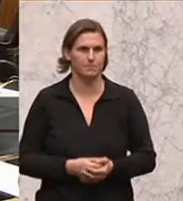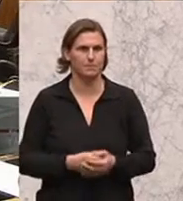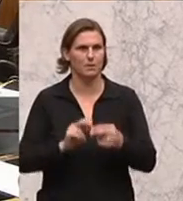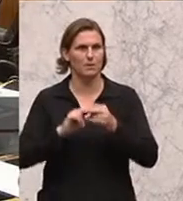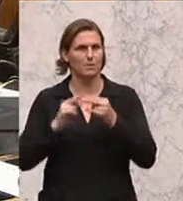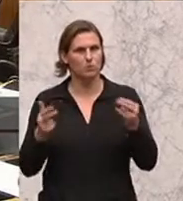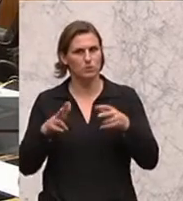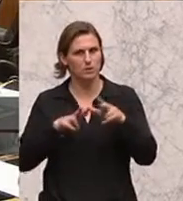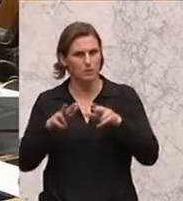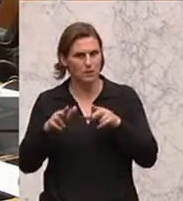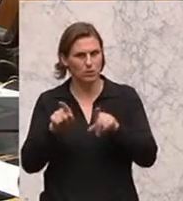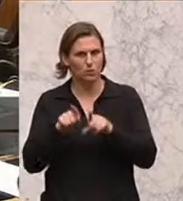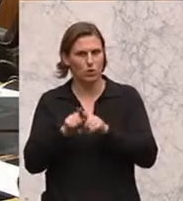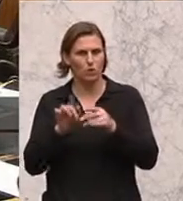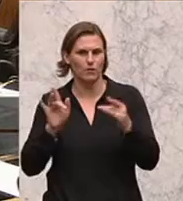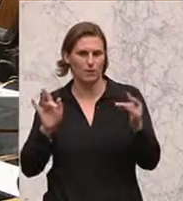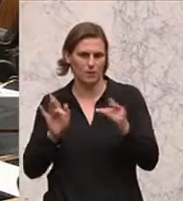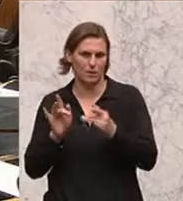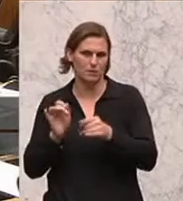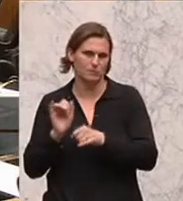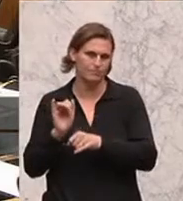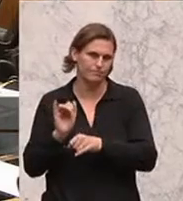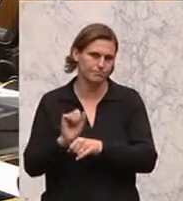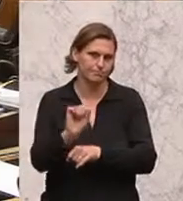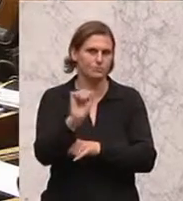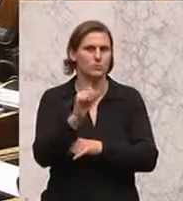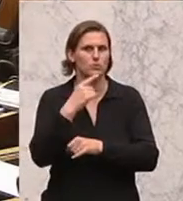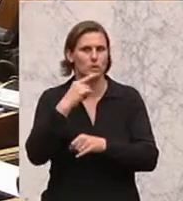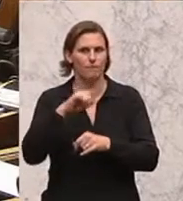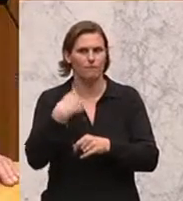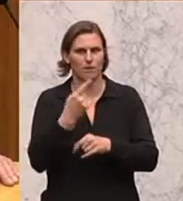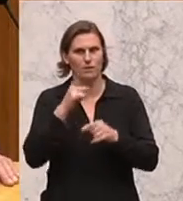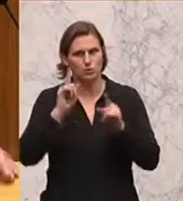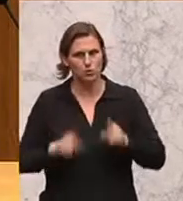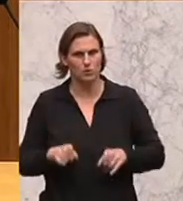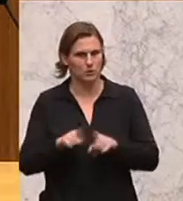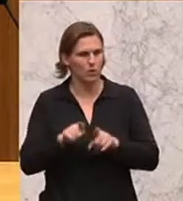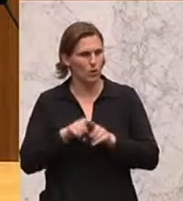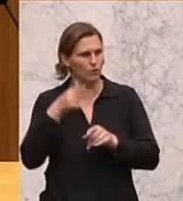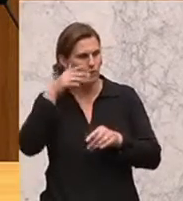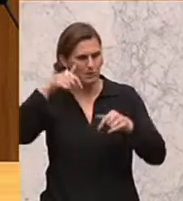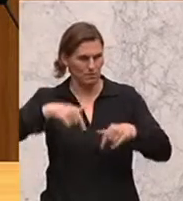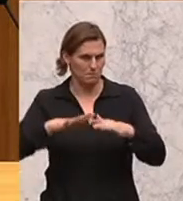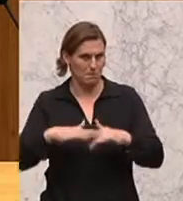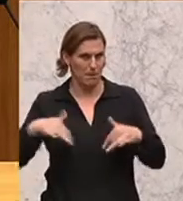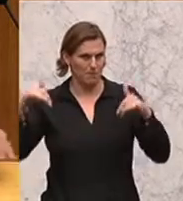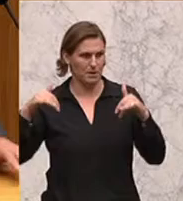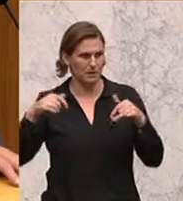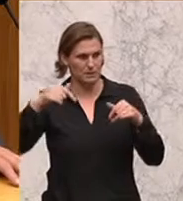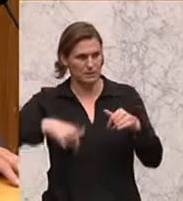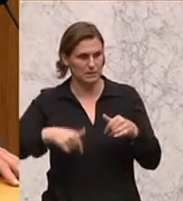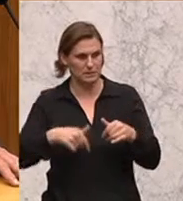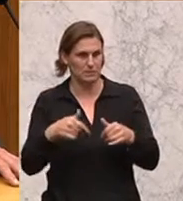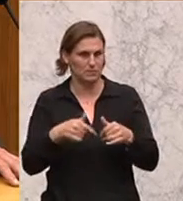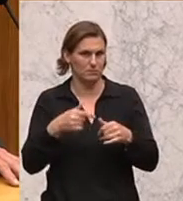sich dagegen ausgesprochen und wir sollten und wir werden hier im Parlament diesen